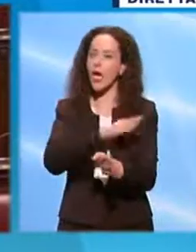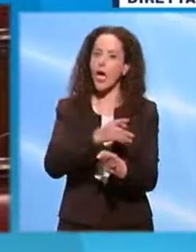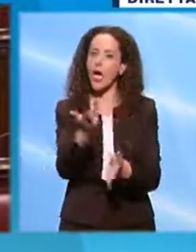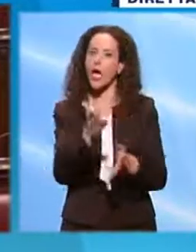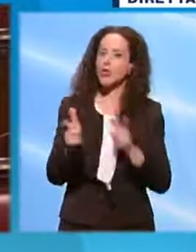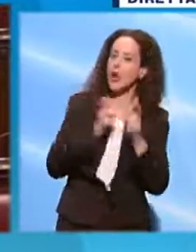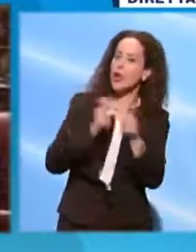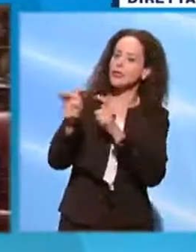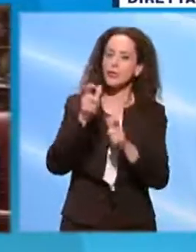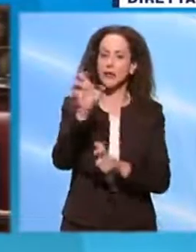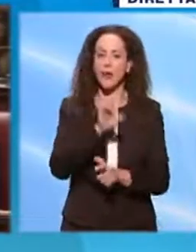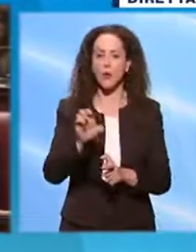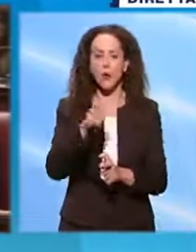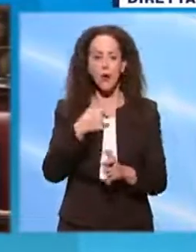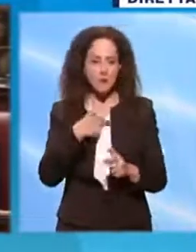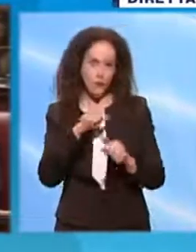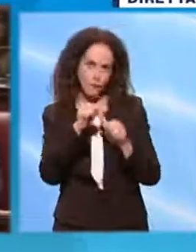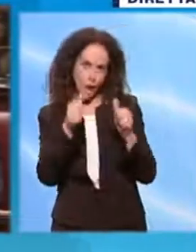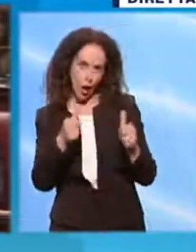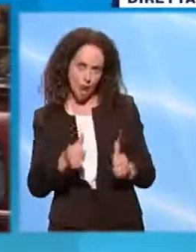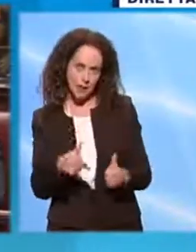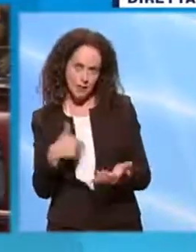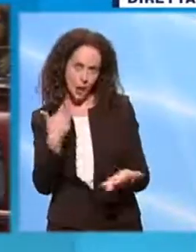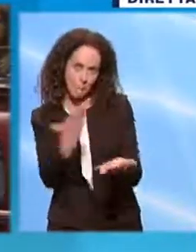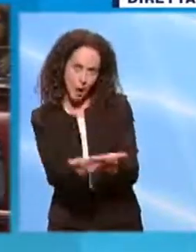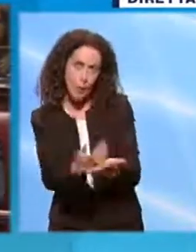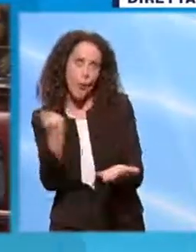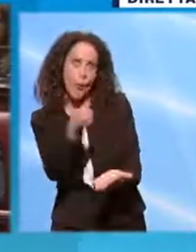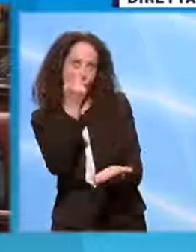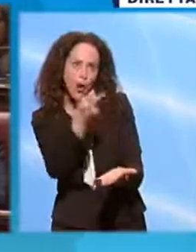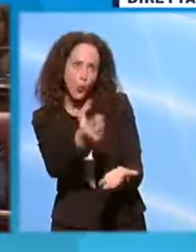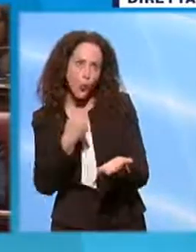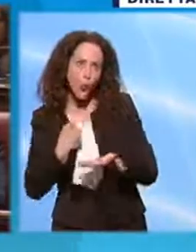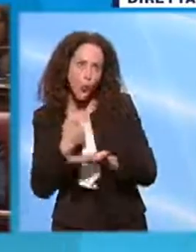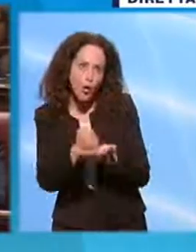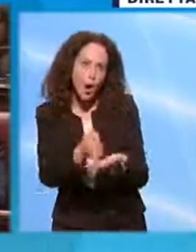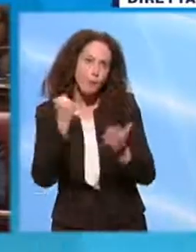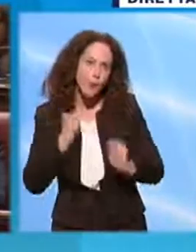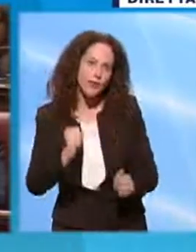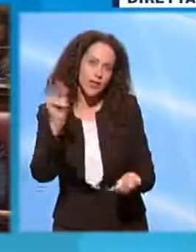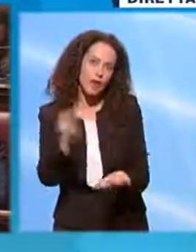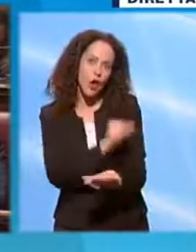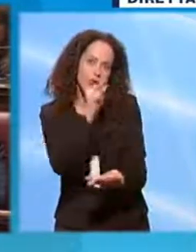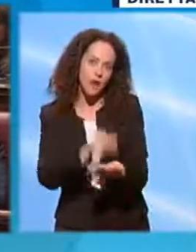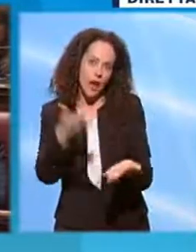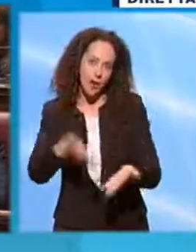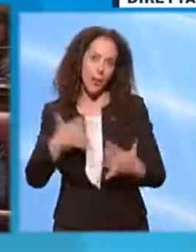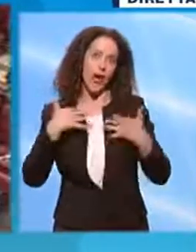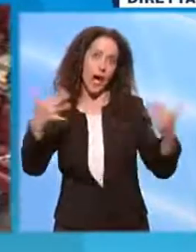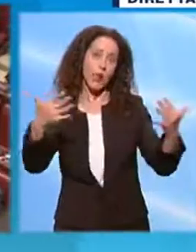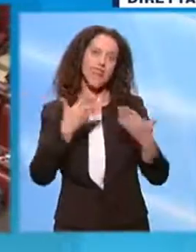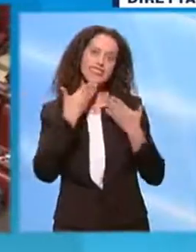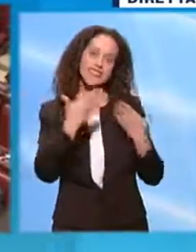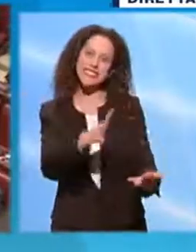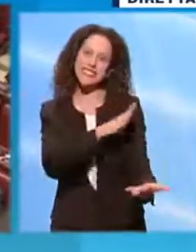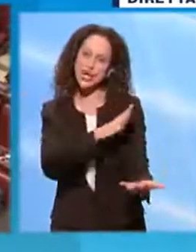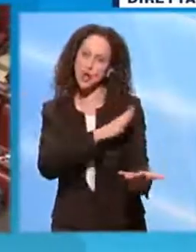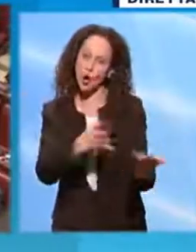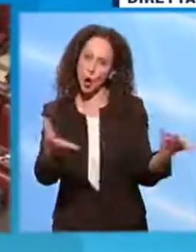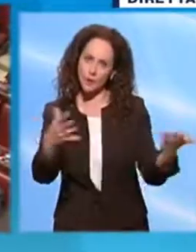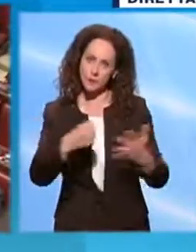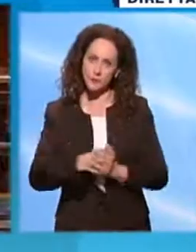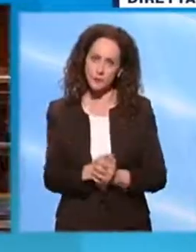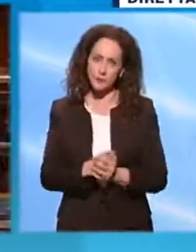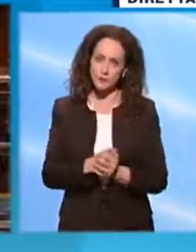formalizzato queste proposte se qualcuno ci avesse consentito di votarle all'interno di quest'Aula. Signori, questo